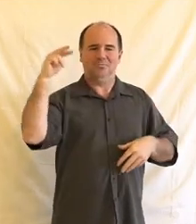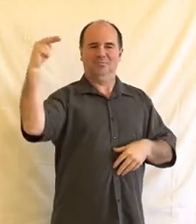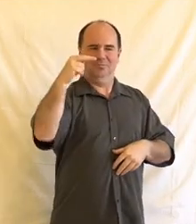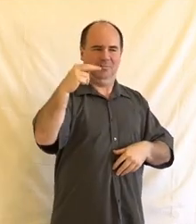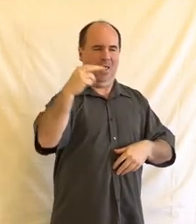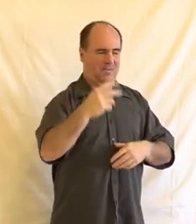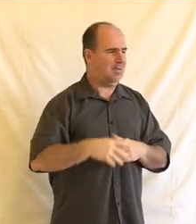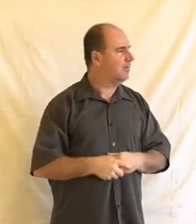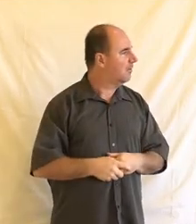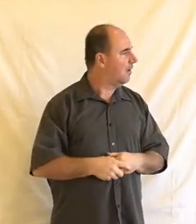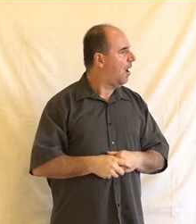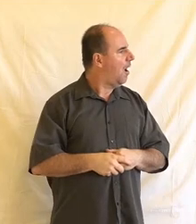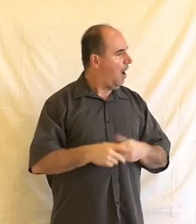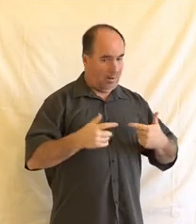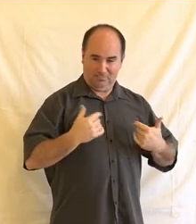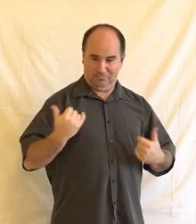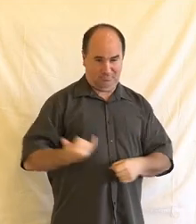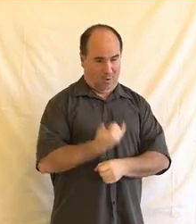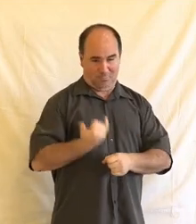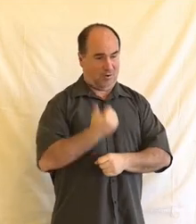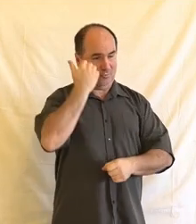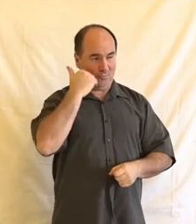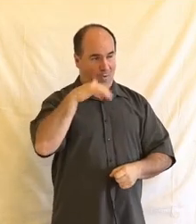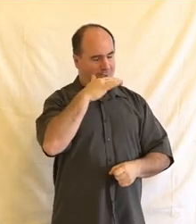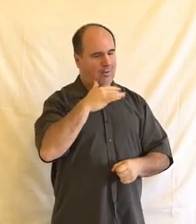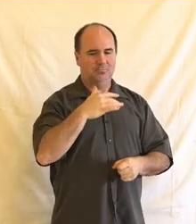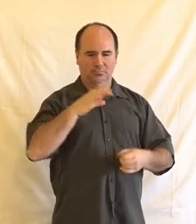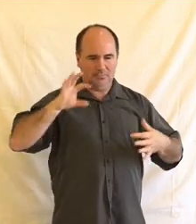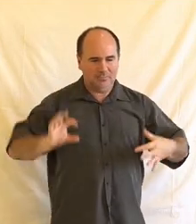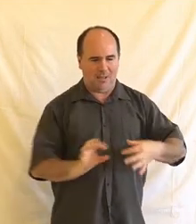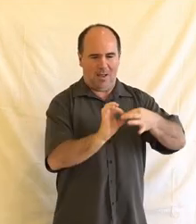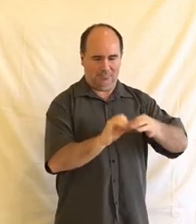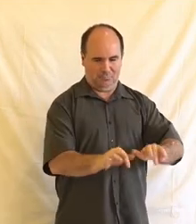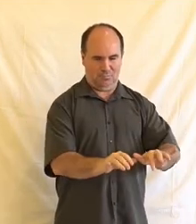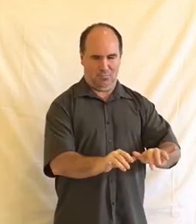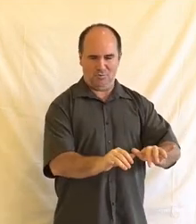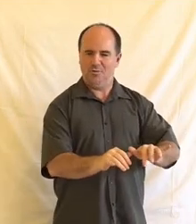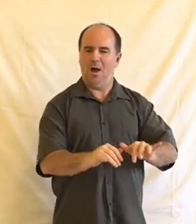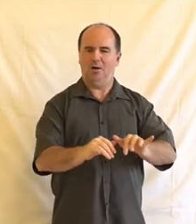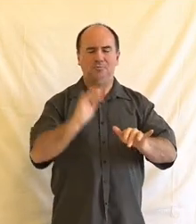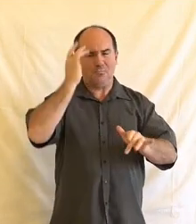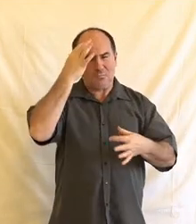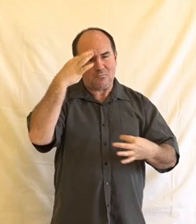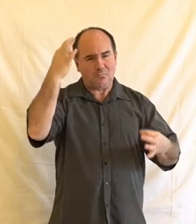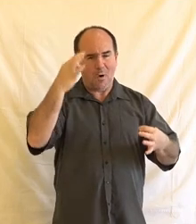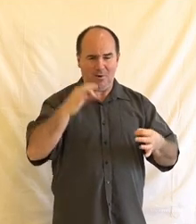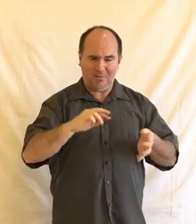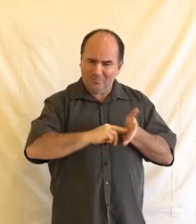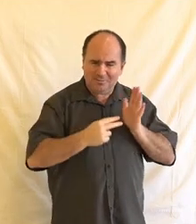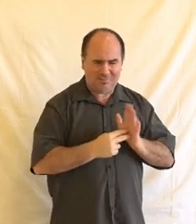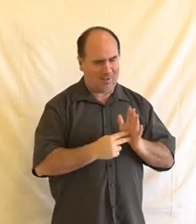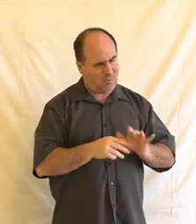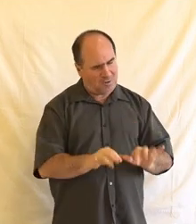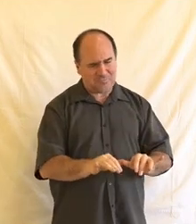pohledu užívání nebo zavádění těch moderních technologií, o kterých se tady primárně bavíme, tak já tam takhle na úvod vidím